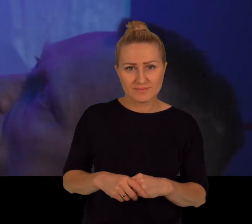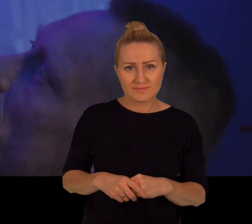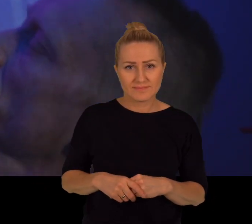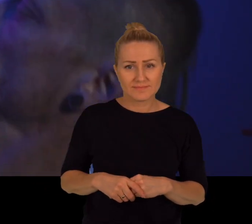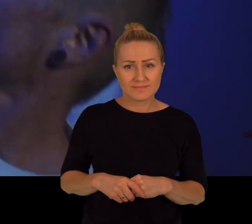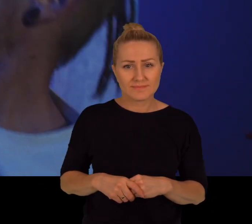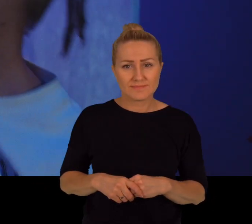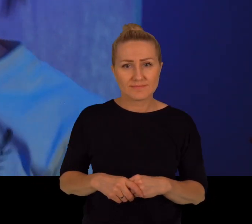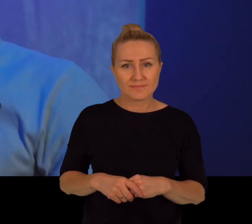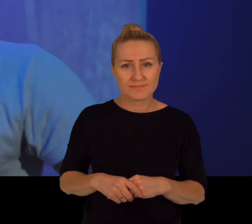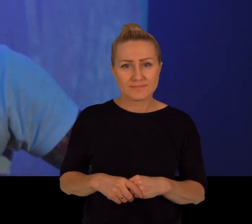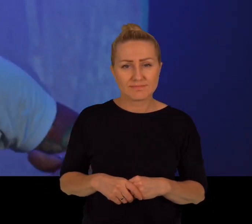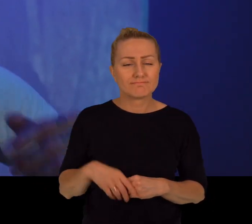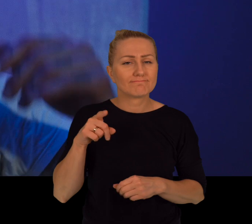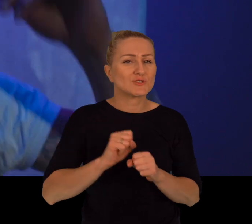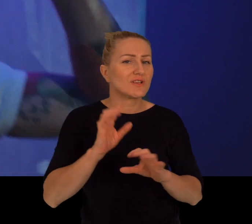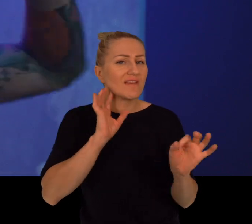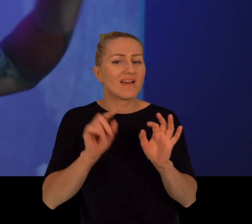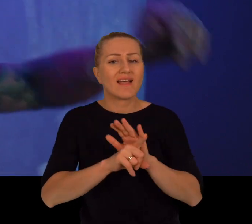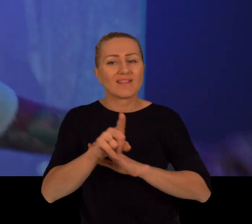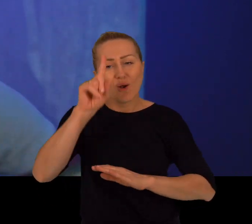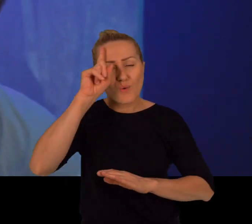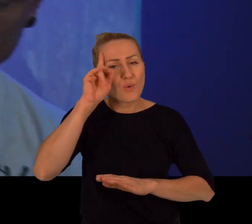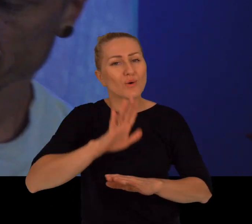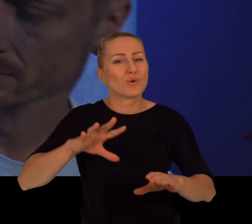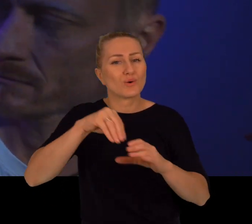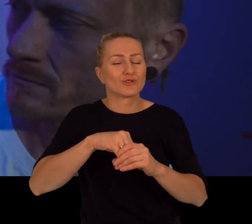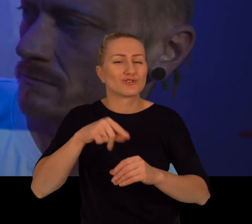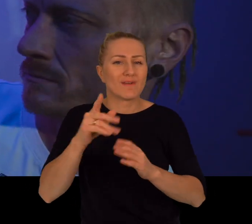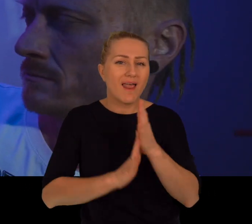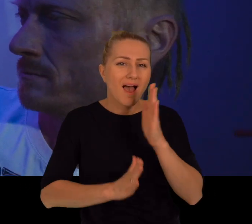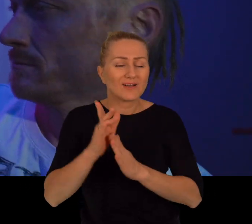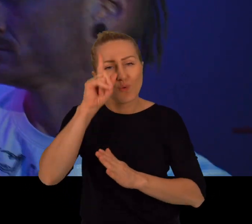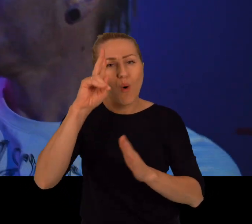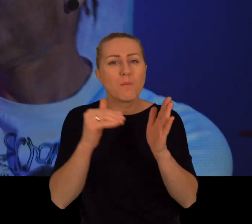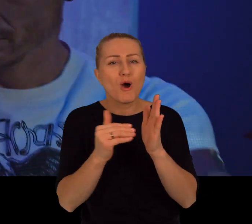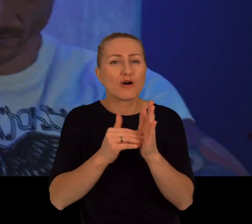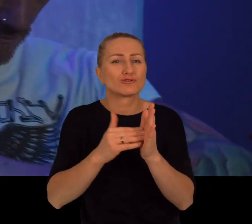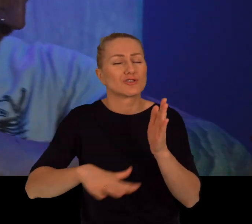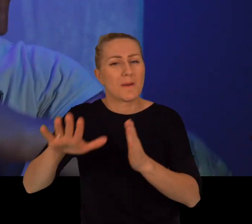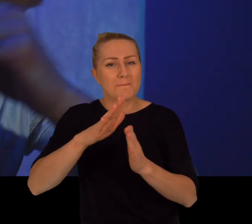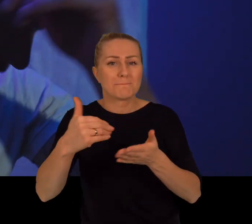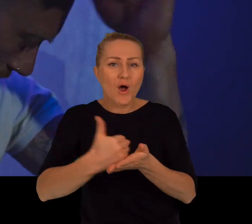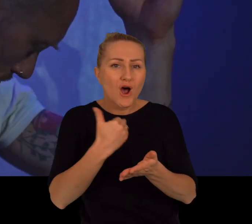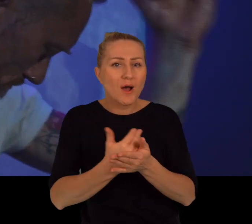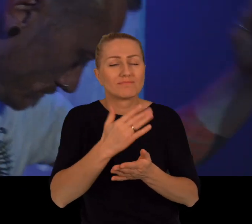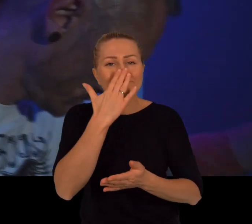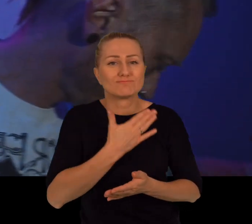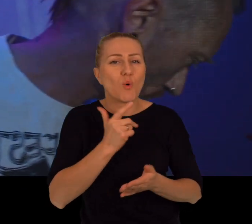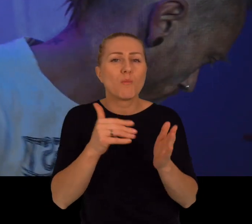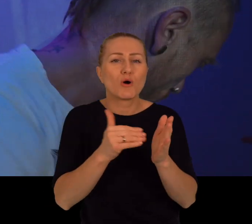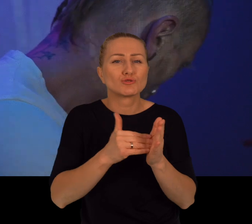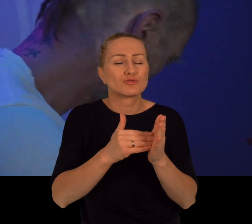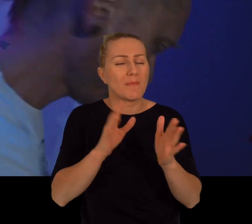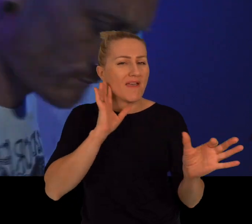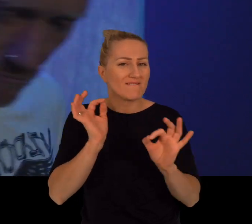Mieściami z ludźmi w południu lub z ludźmi, chcą pomóc. Mieściami napisów z dłuższymi